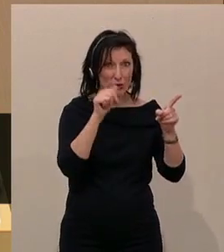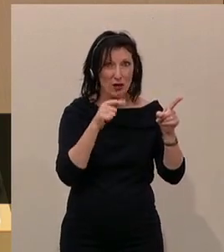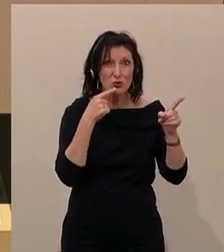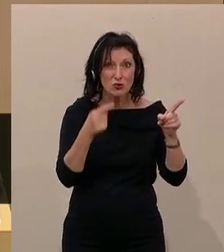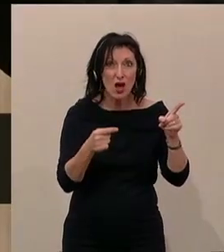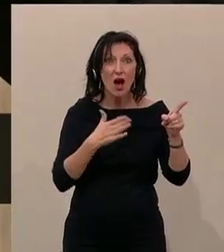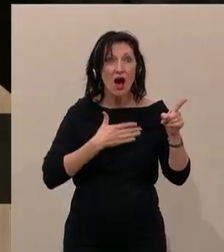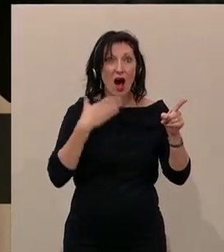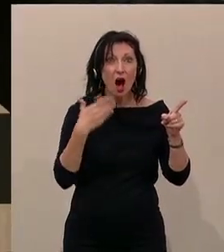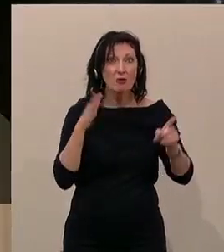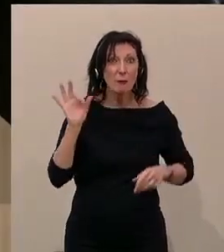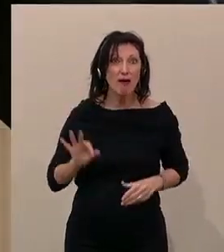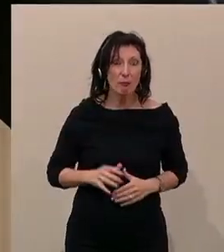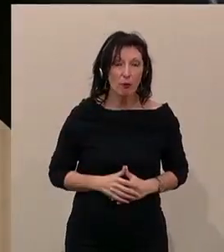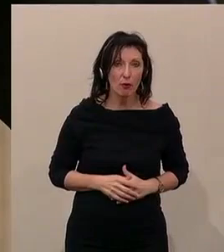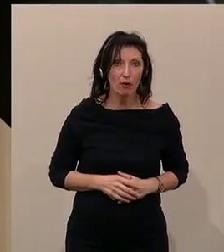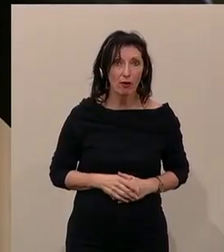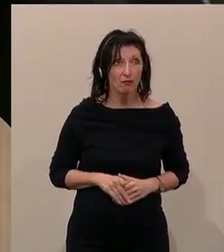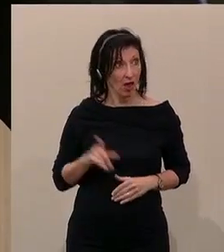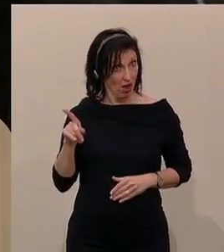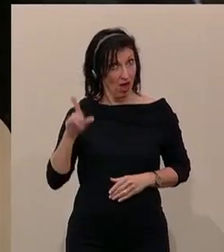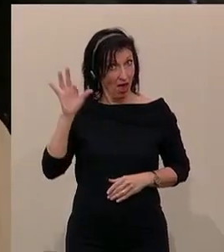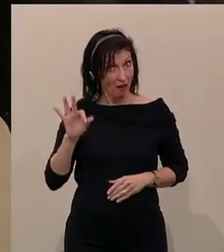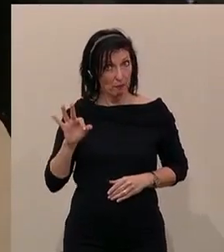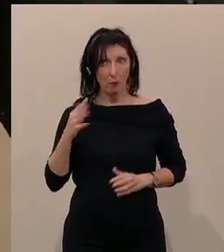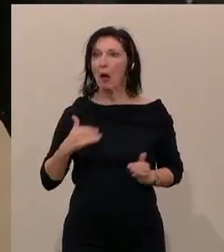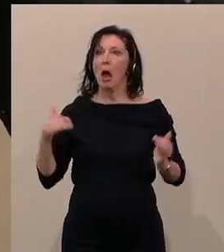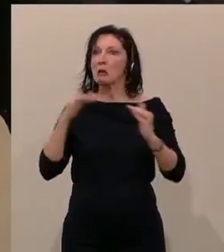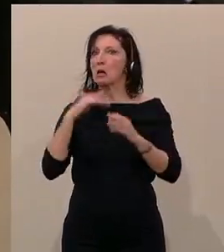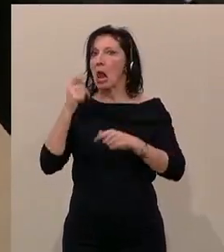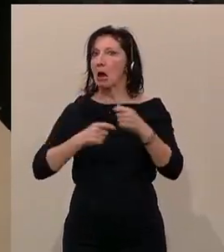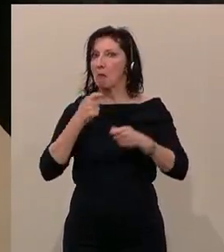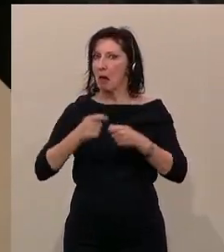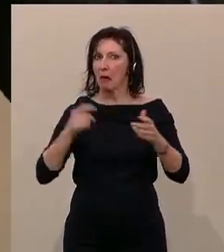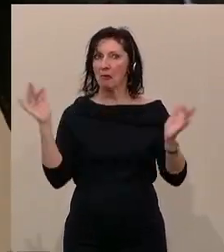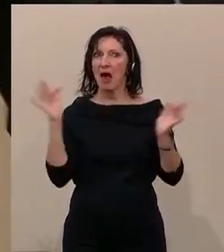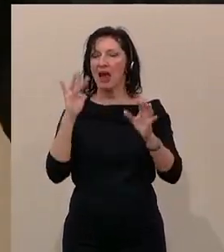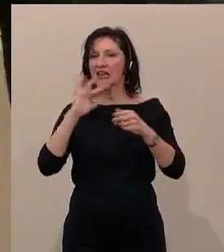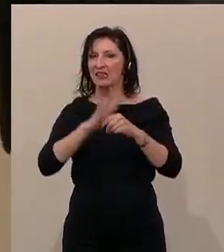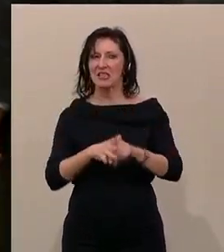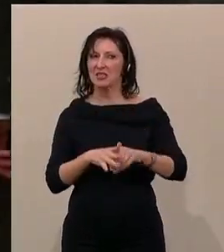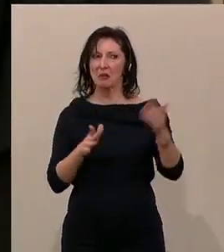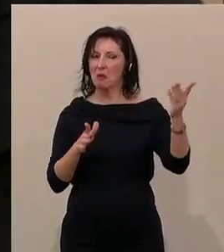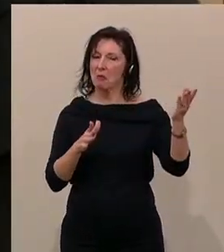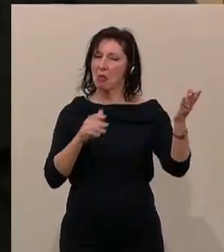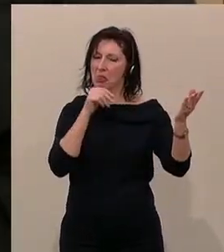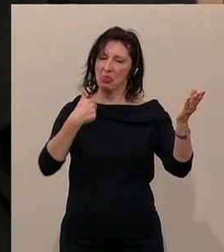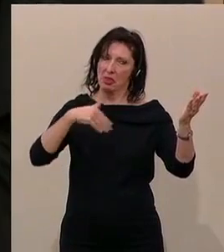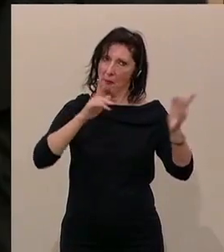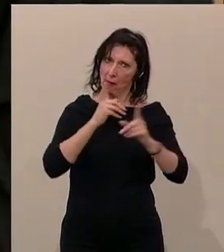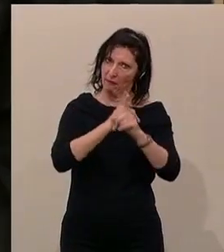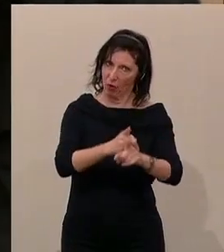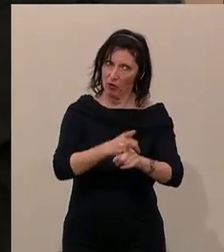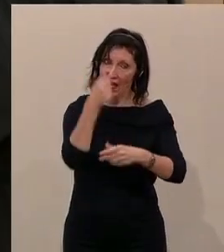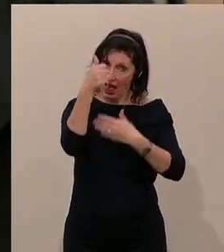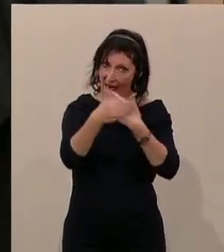müssen, außer er kommt von der FPÖ. Weil dann gelten für sie weder Gleichbehandlung noch Antidiskriminierung noch sonst irgendwas. Und die werden das jetzt in